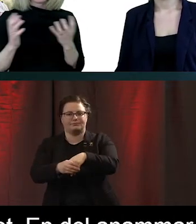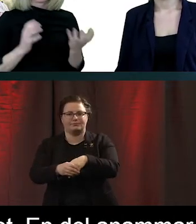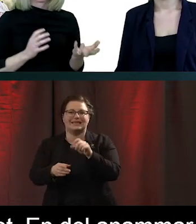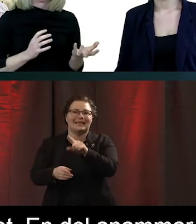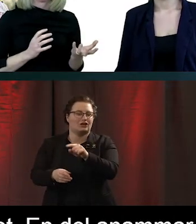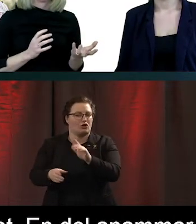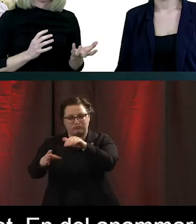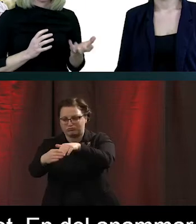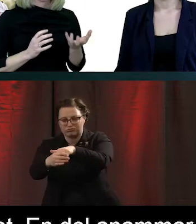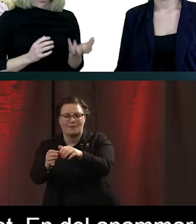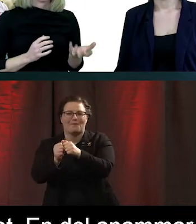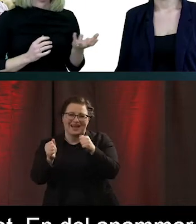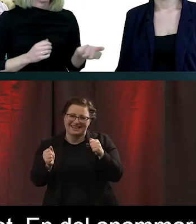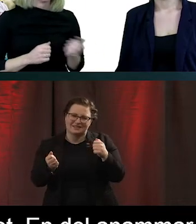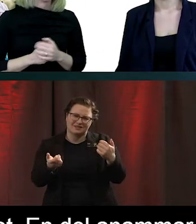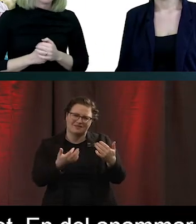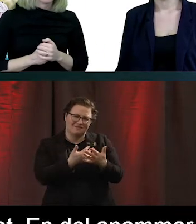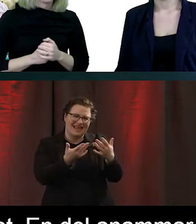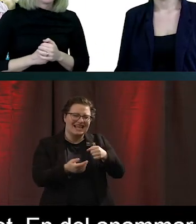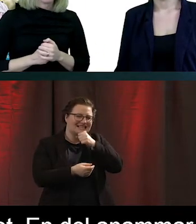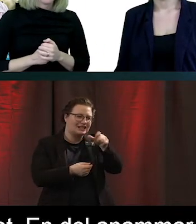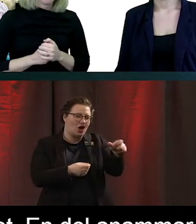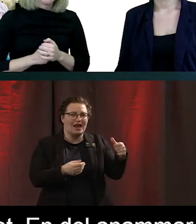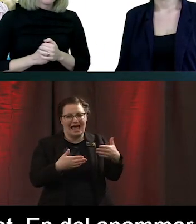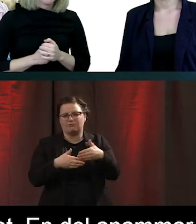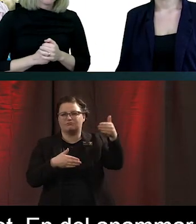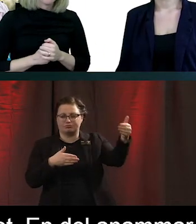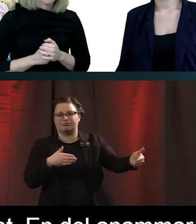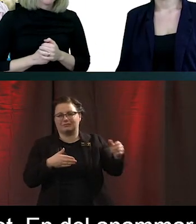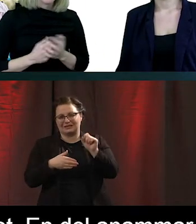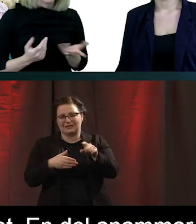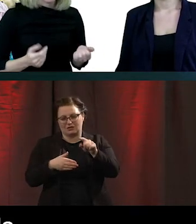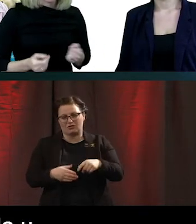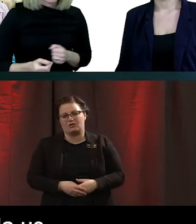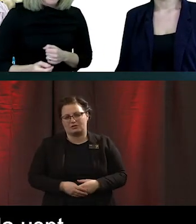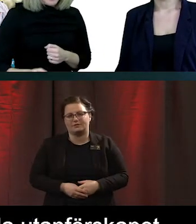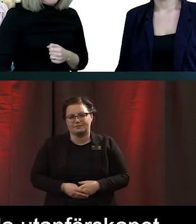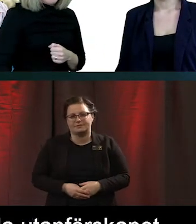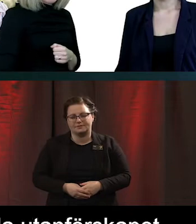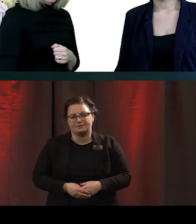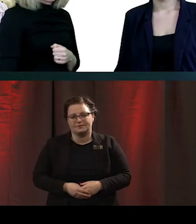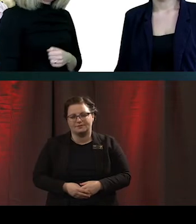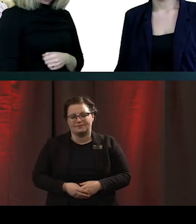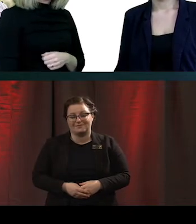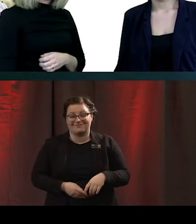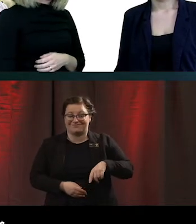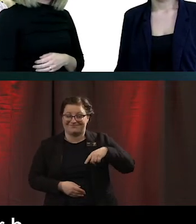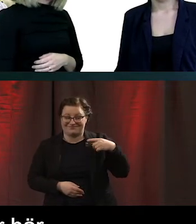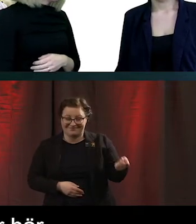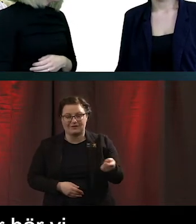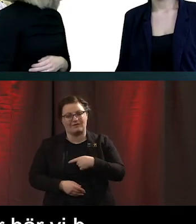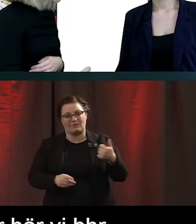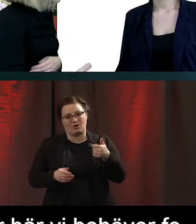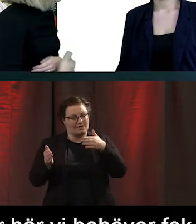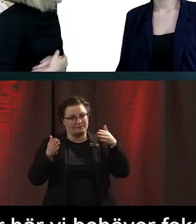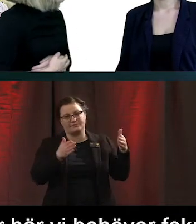Men vi har också seniorer som är i det digitala utanförskapet. Och det är här vi behöver fokusera